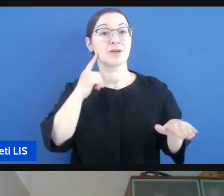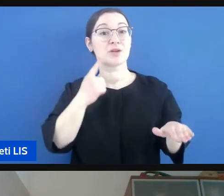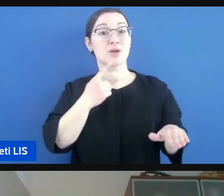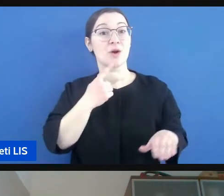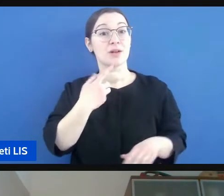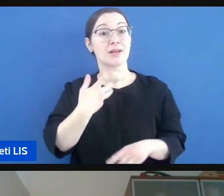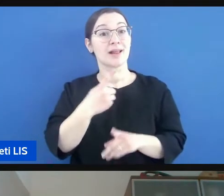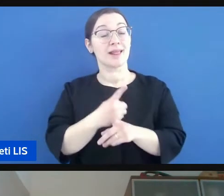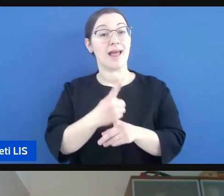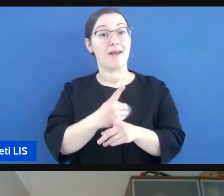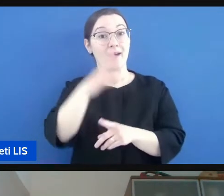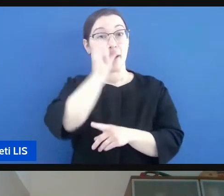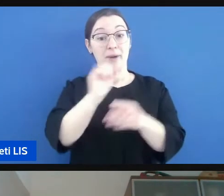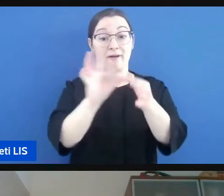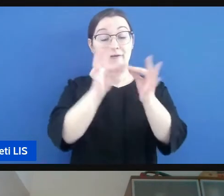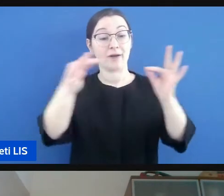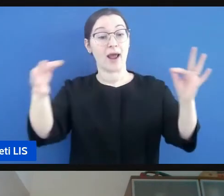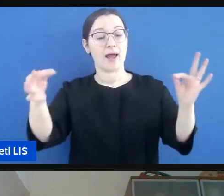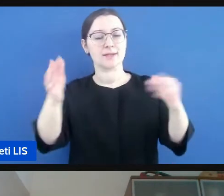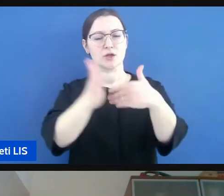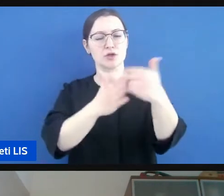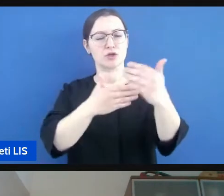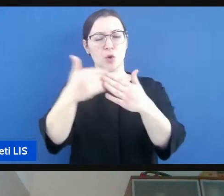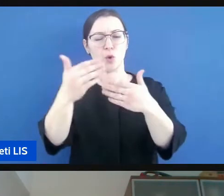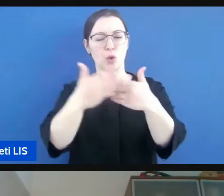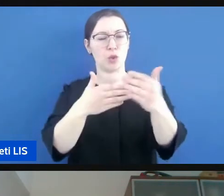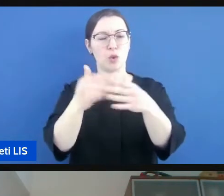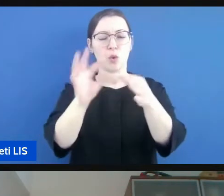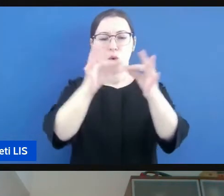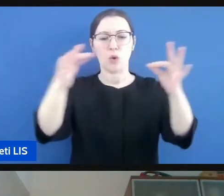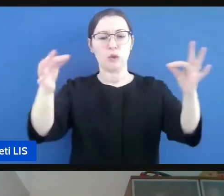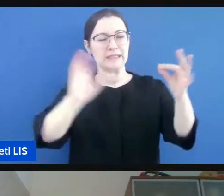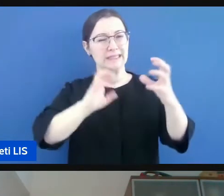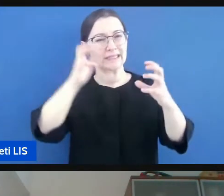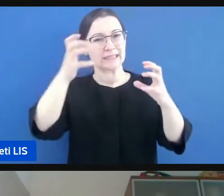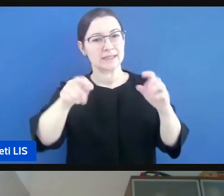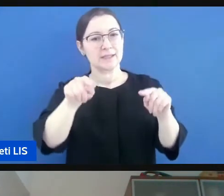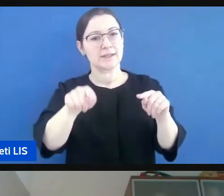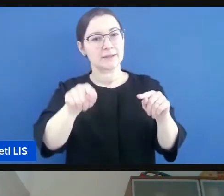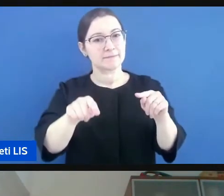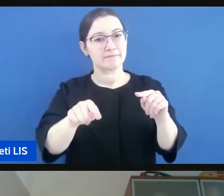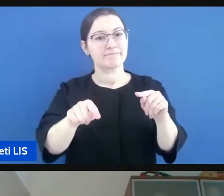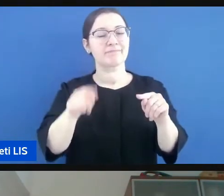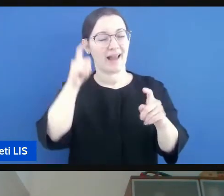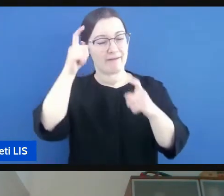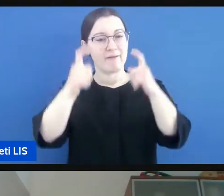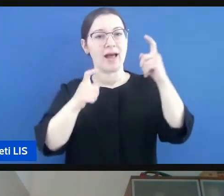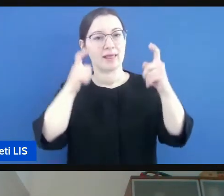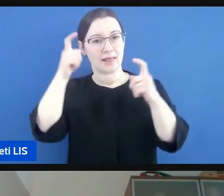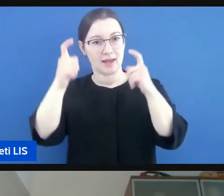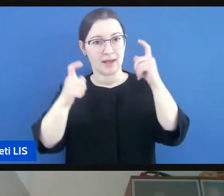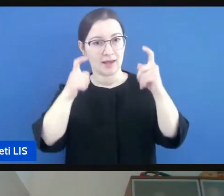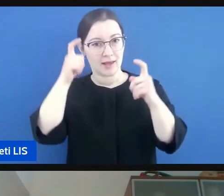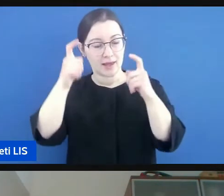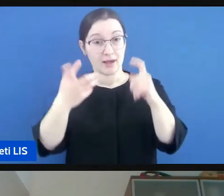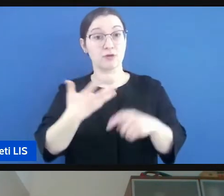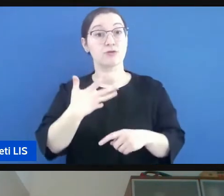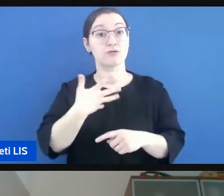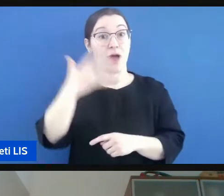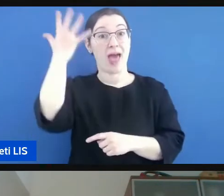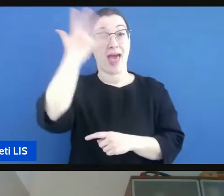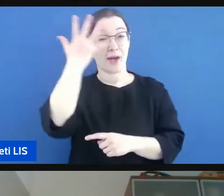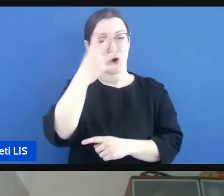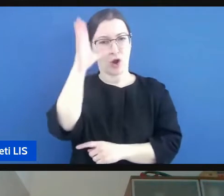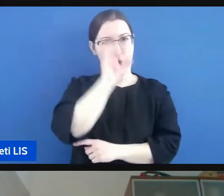dover comprendere delle frasi con strutture diverse da quella più semplice fanno molta fatica e commettono errori